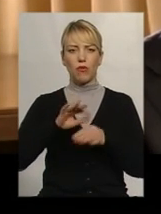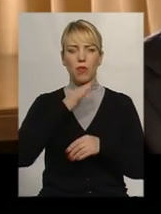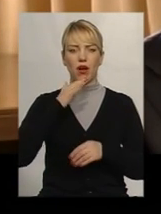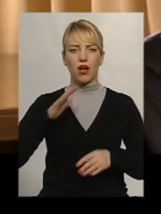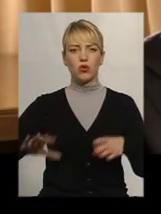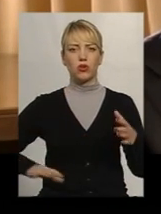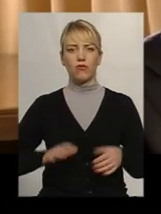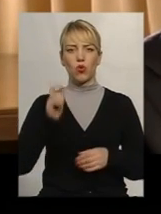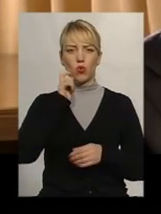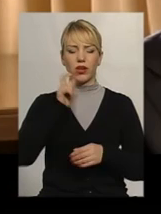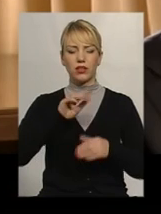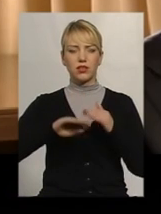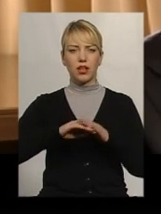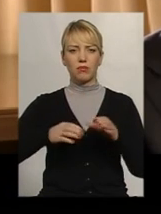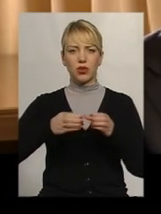українських підрозділів.